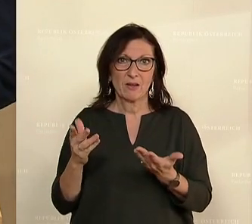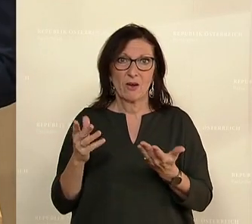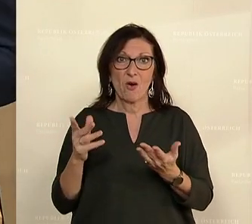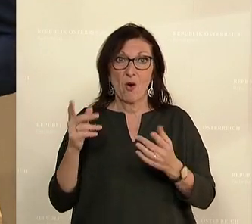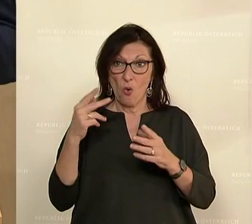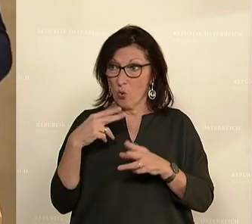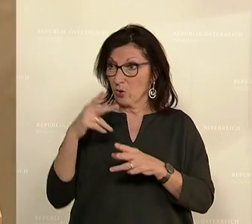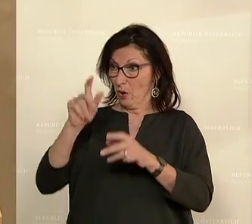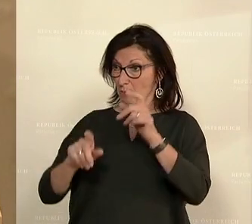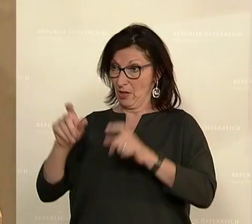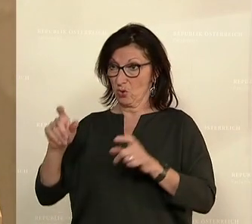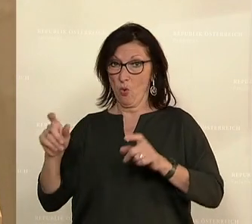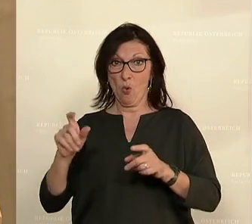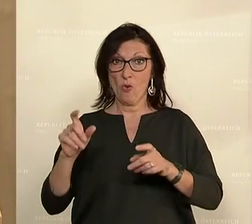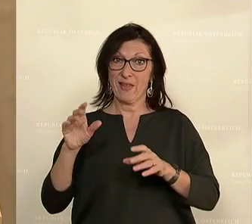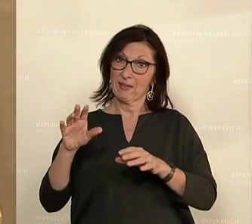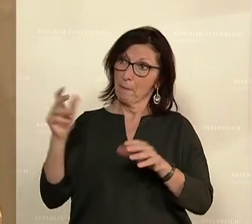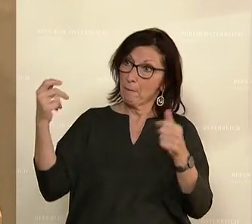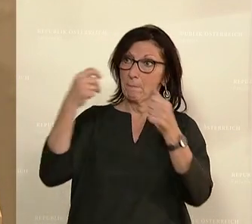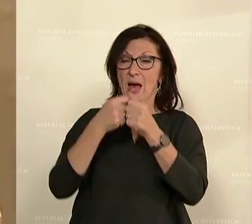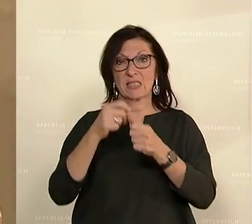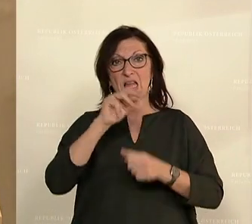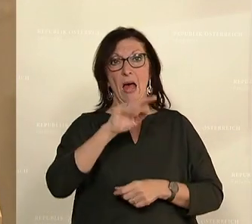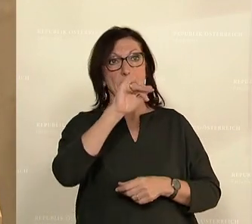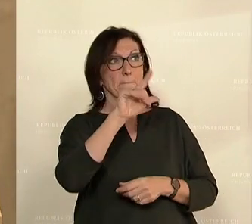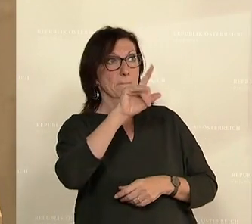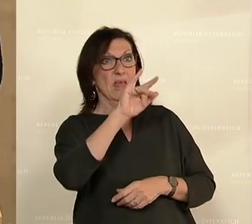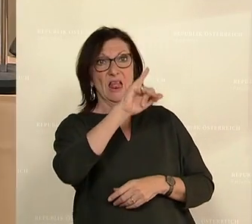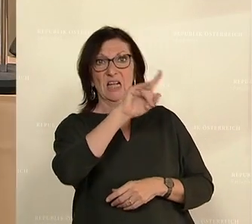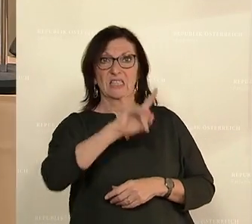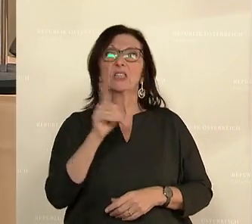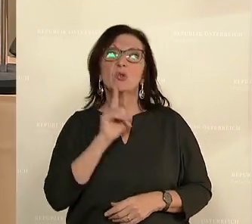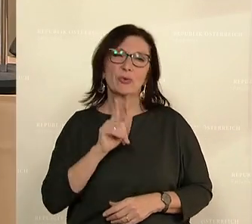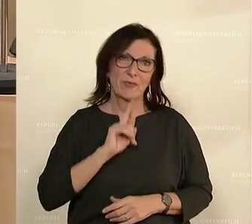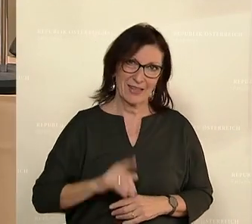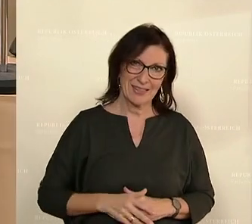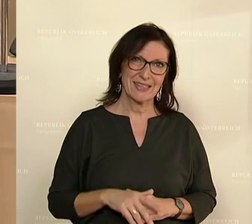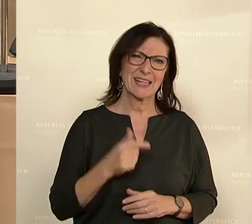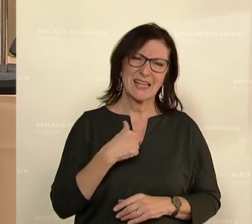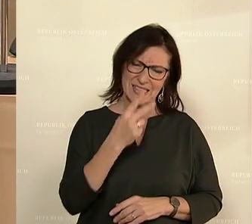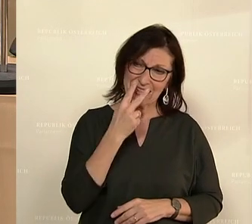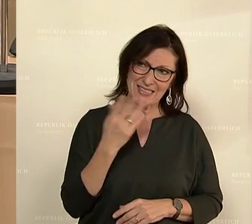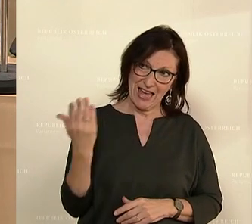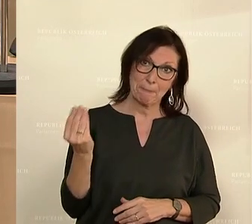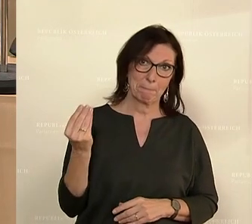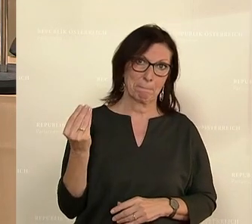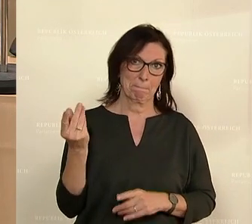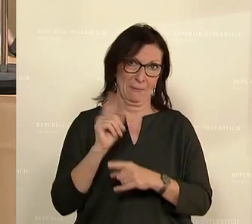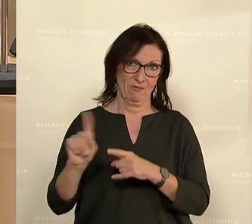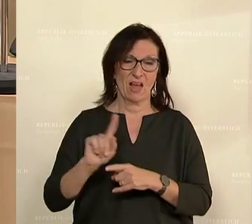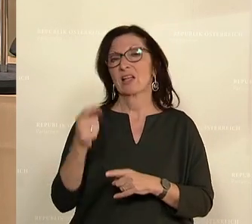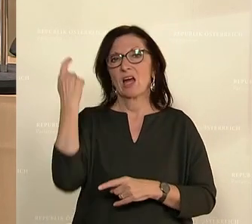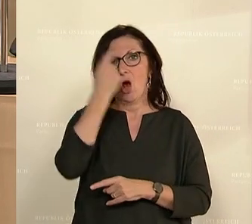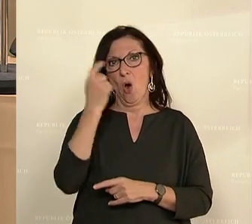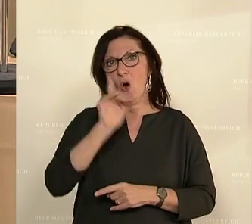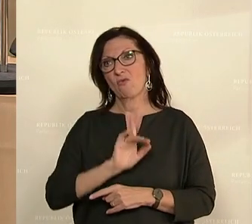zu rekrutieren ist oder auch für eine weitere Laufbahn als Unteroffizier, ist dadurch zu gering. Und auch hier sehe ich sehr großen Handlungsbedarf und ich hoffe, dass Sie das auch schon auf